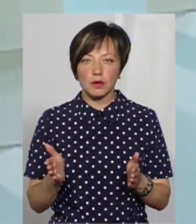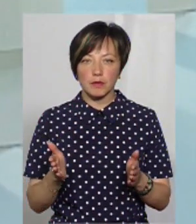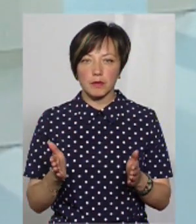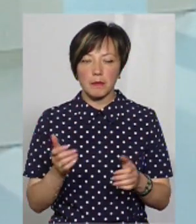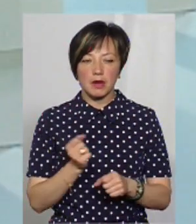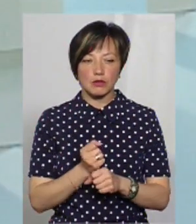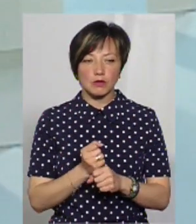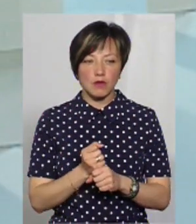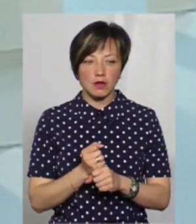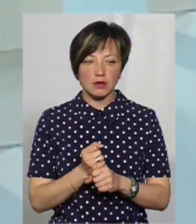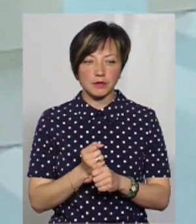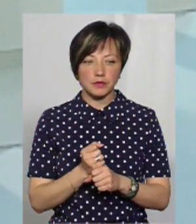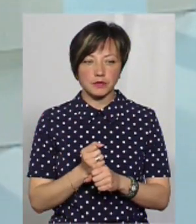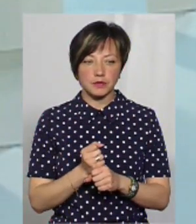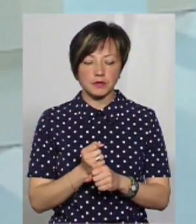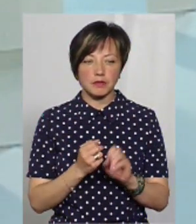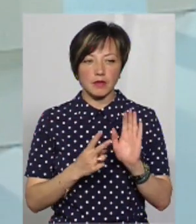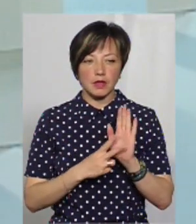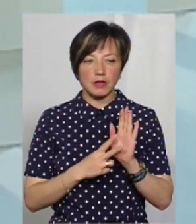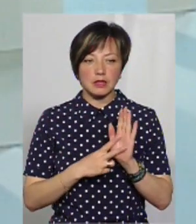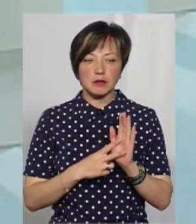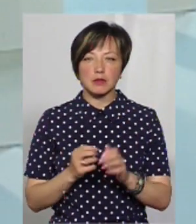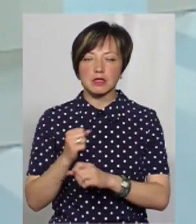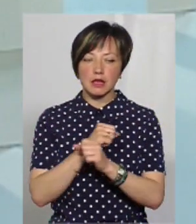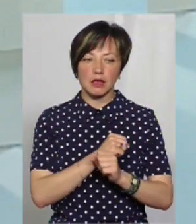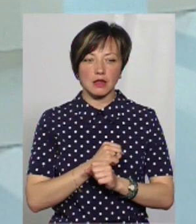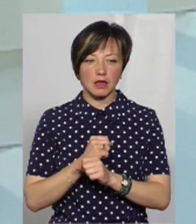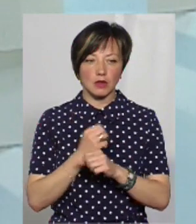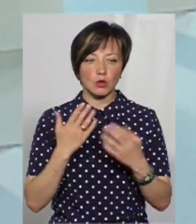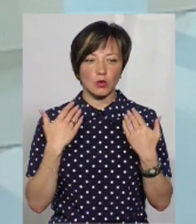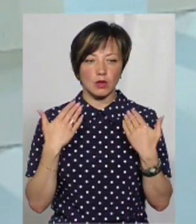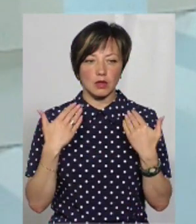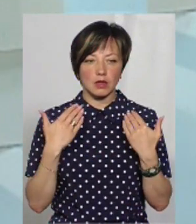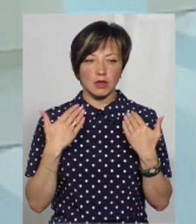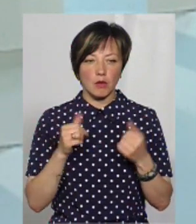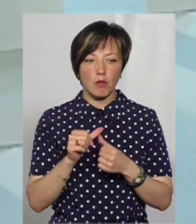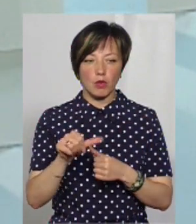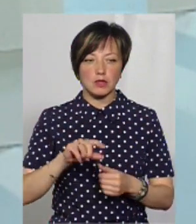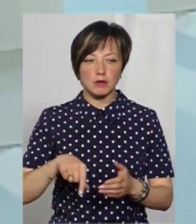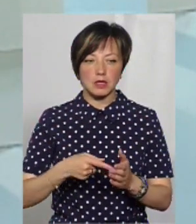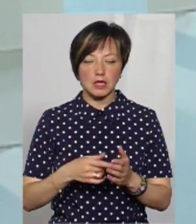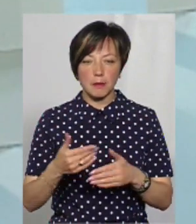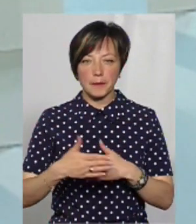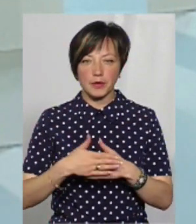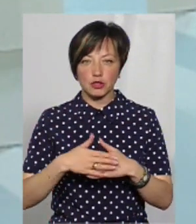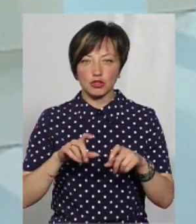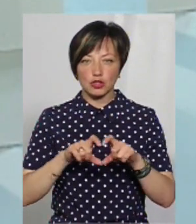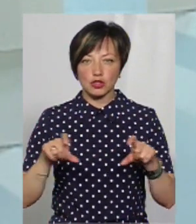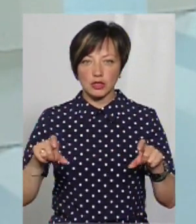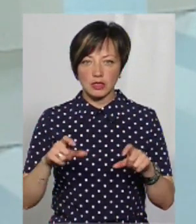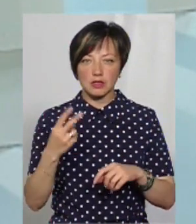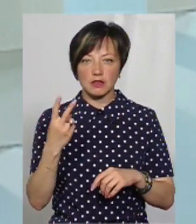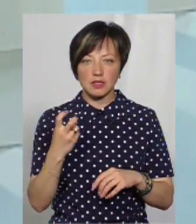працювати сім санаторіїв позаміських і пришкільних десь